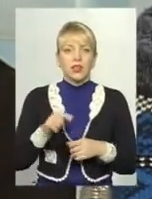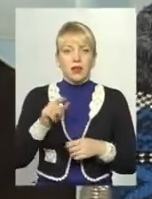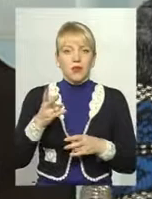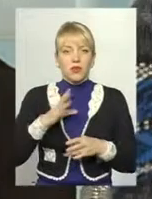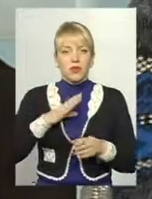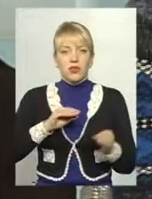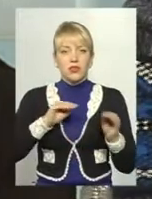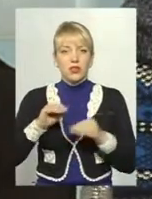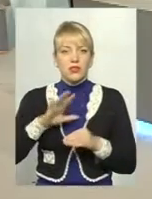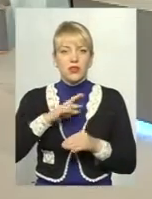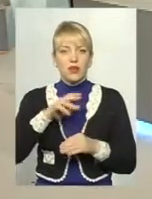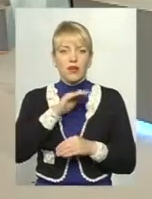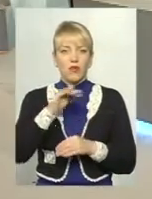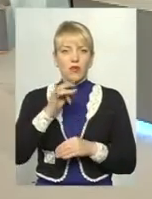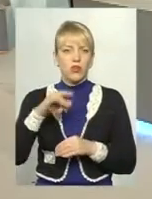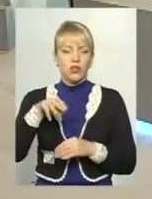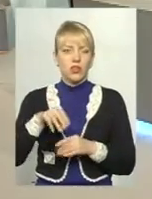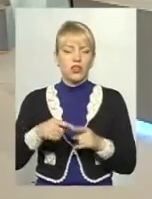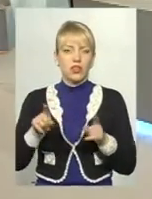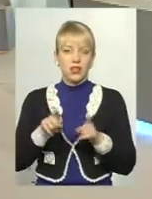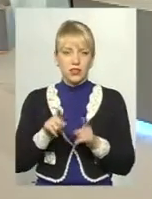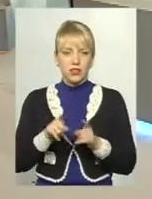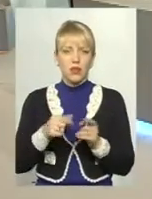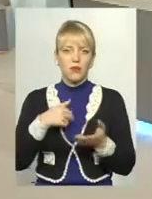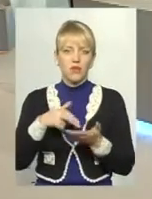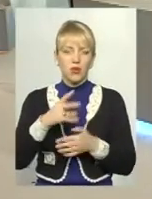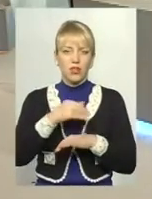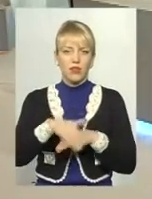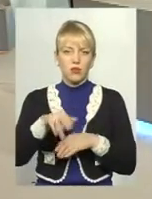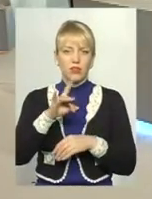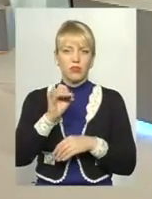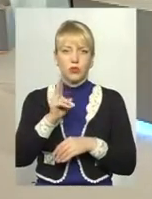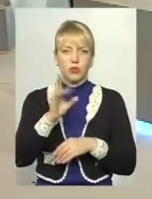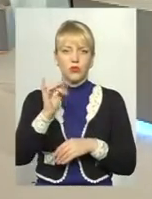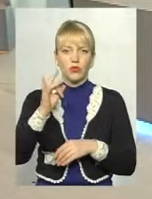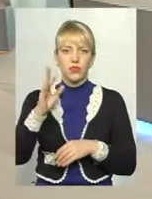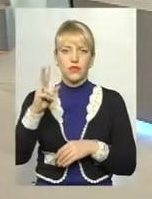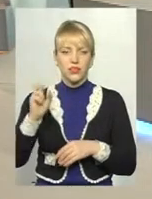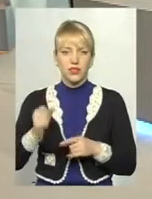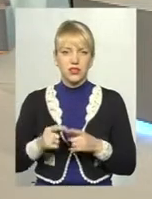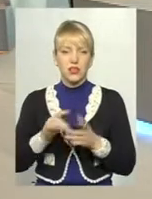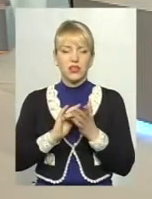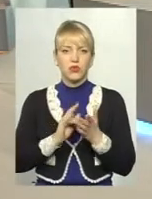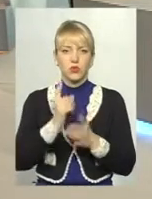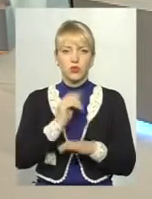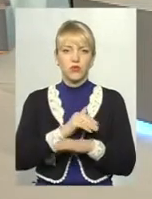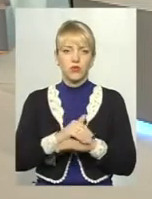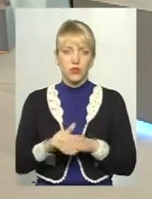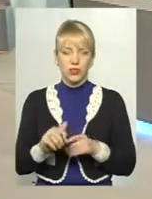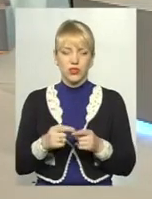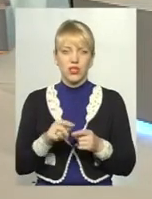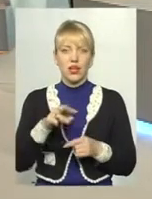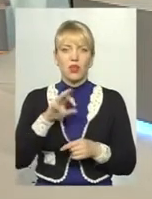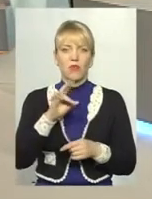революційної. Далі ми тихенько виходимо на Проскурівську і дивимося. екскурсія однієї вулиці, монотеатр